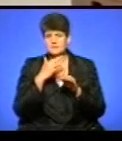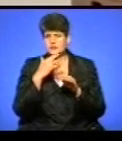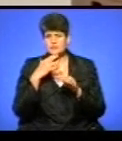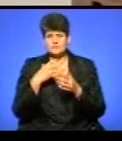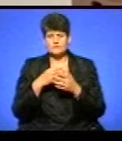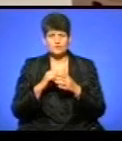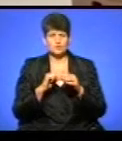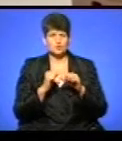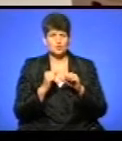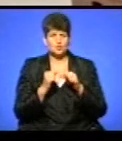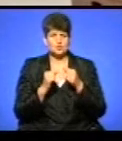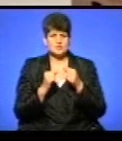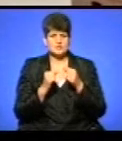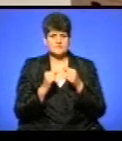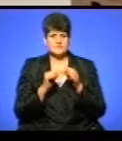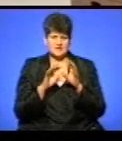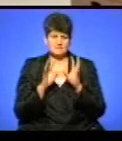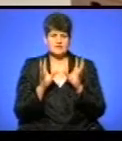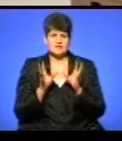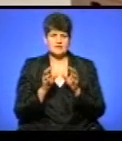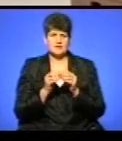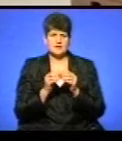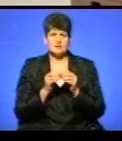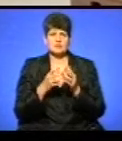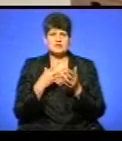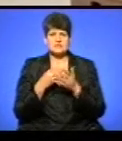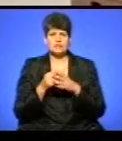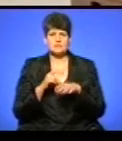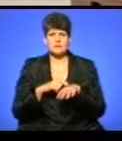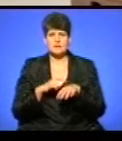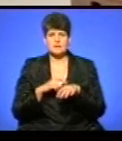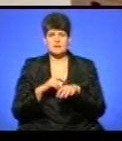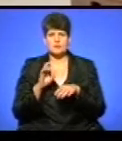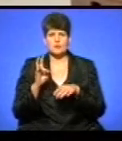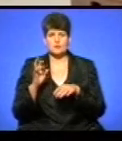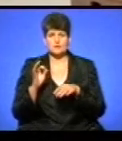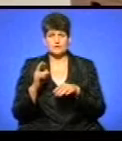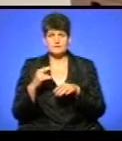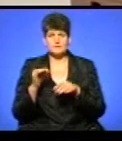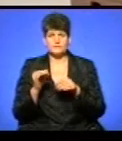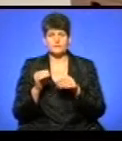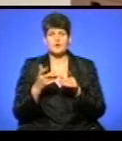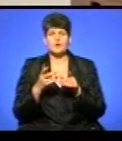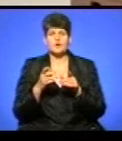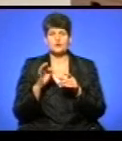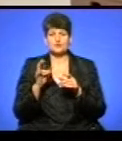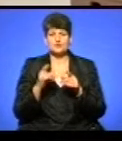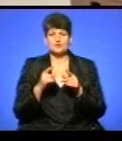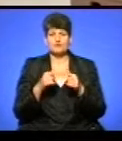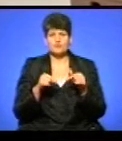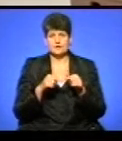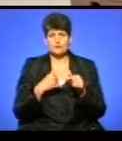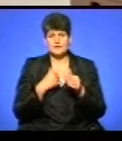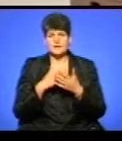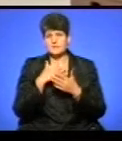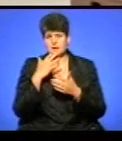своїм і друзям, так, загальному, і своїм лікарям по онкодиспансеру, по гінекологічному відділень. У мене є такі багато